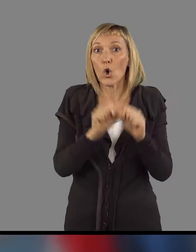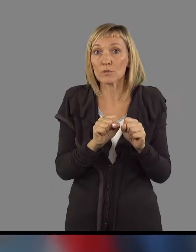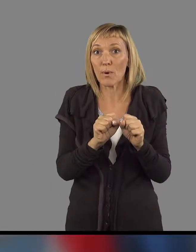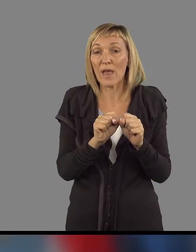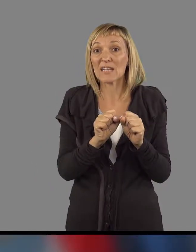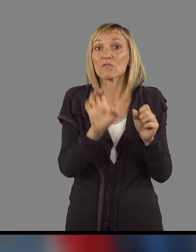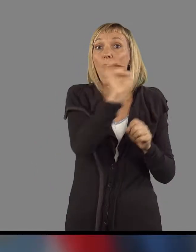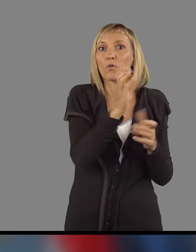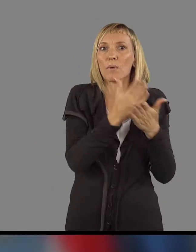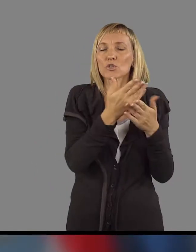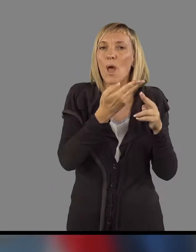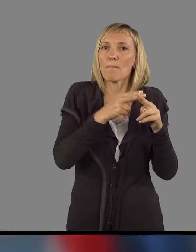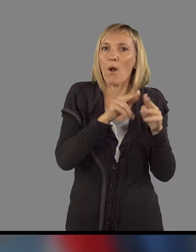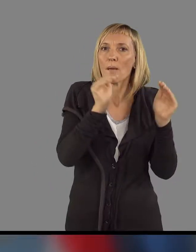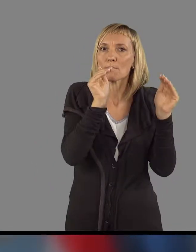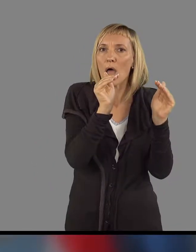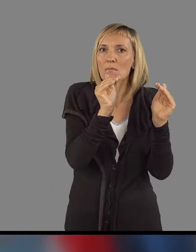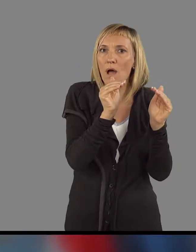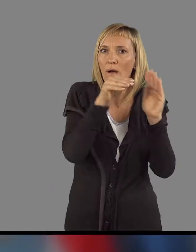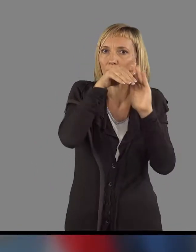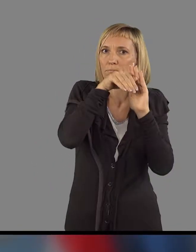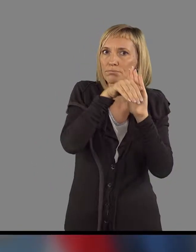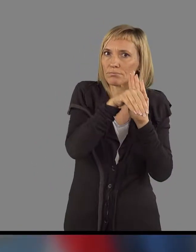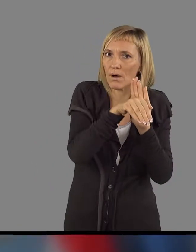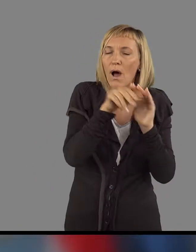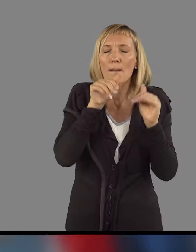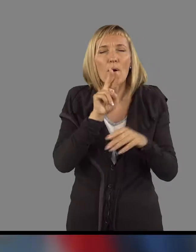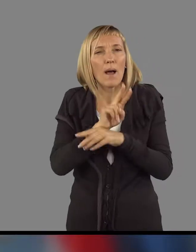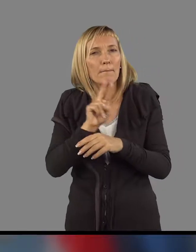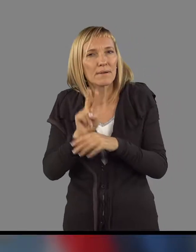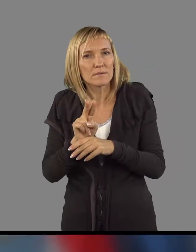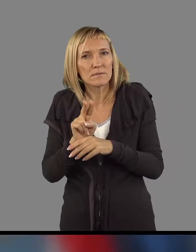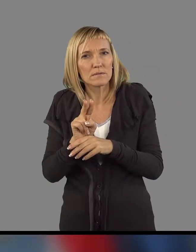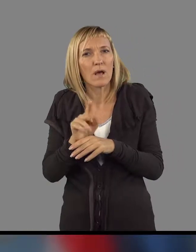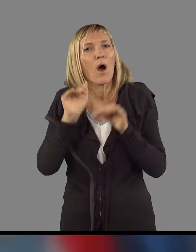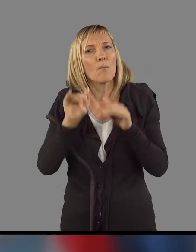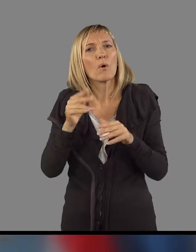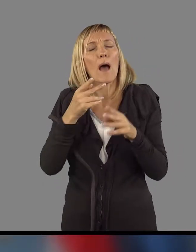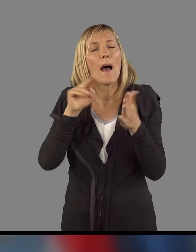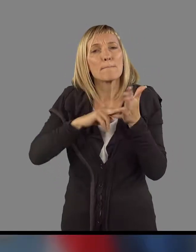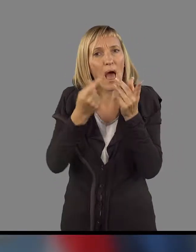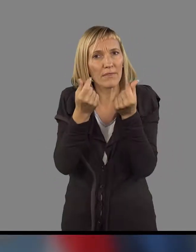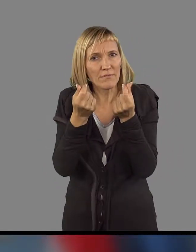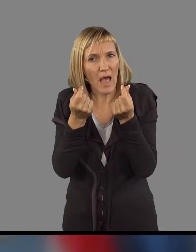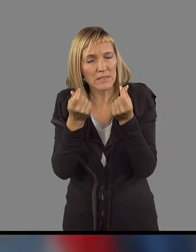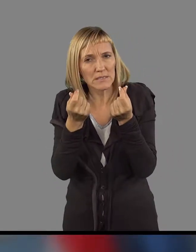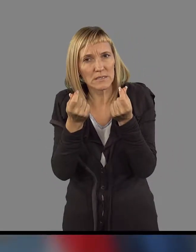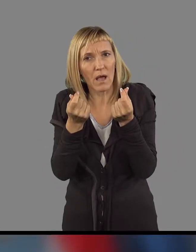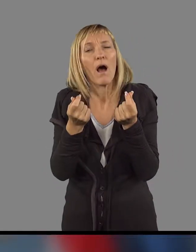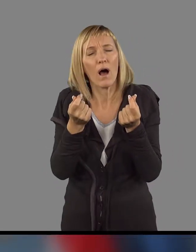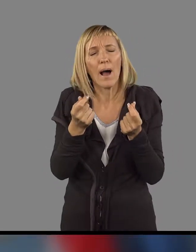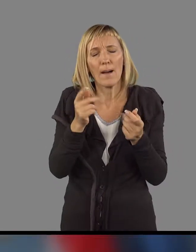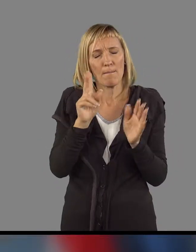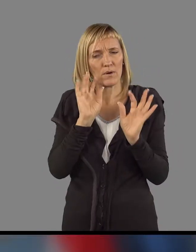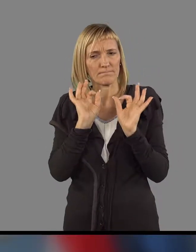krok nas ohlaja in treba je biti previden. Pri proračuna je pač tako, treba je biti realist, ne, z mislimi na